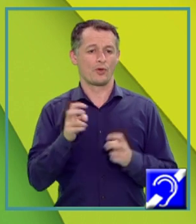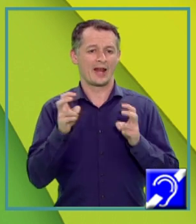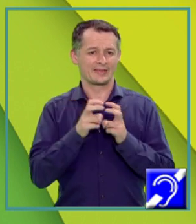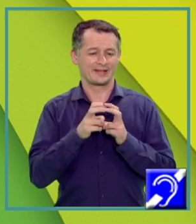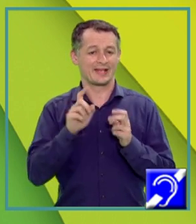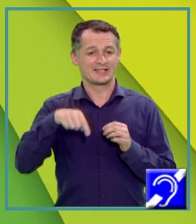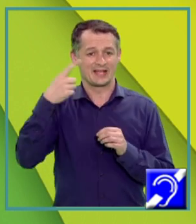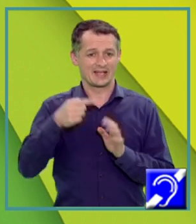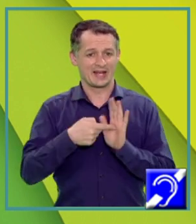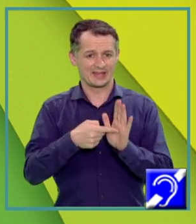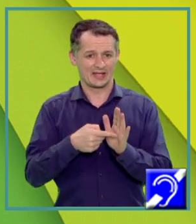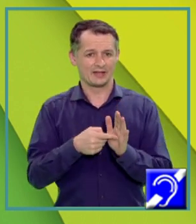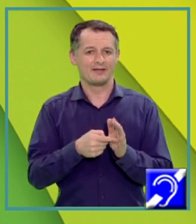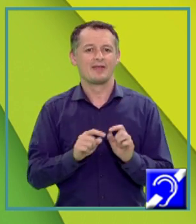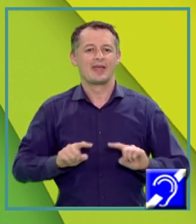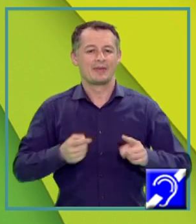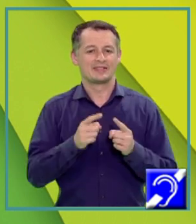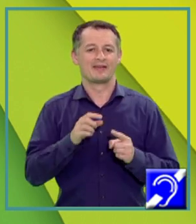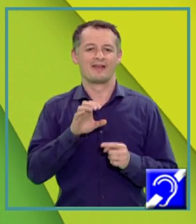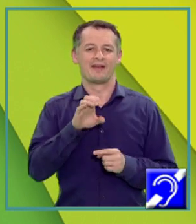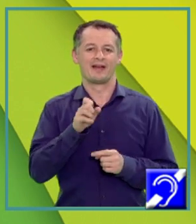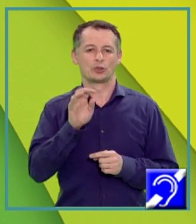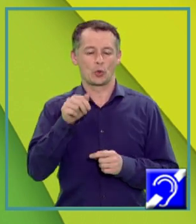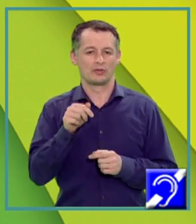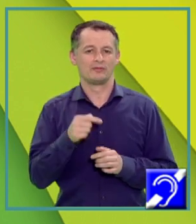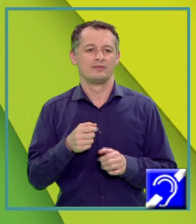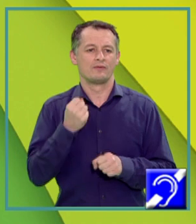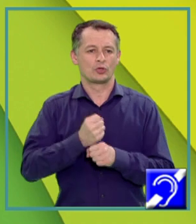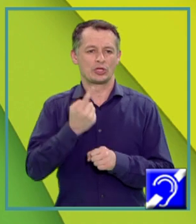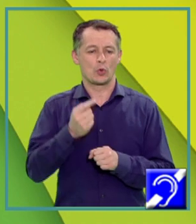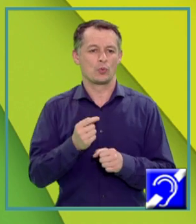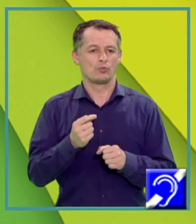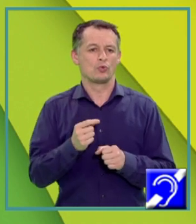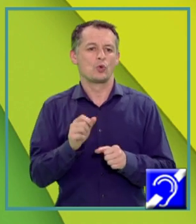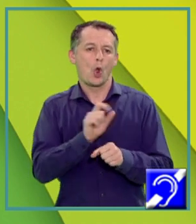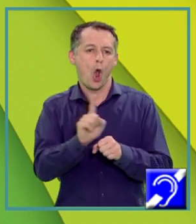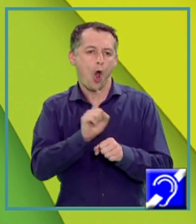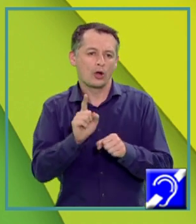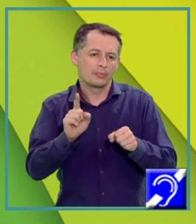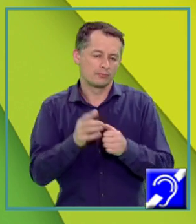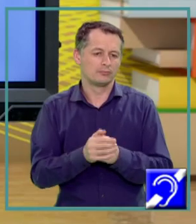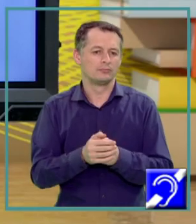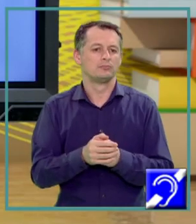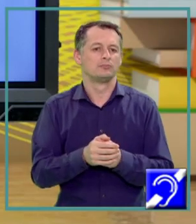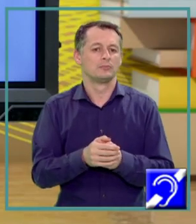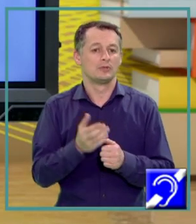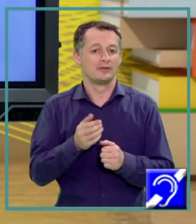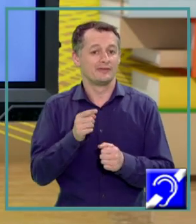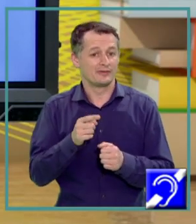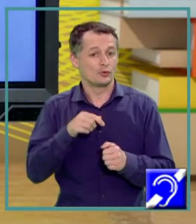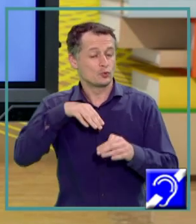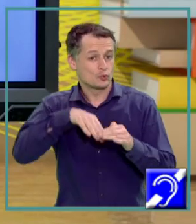în emisia de electroni de către un corp, în cazul nostru un catod, aflat sub